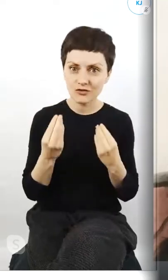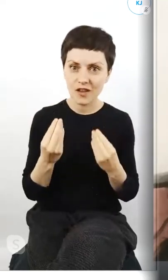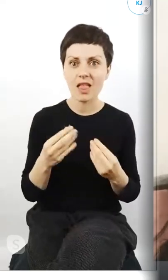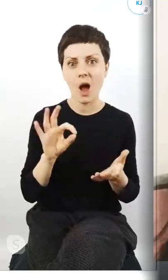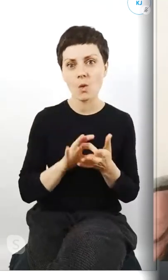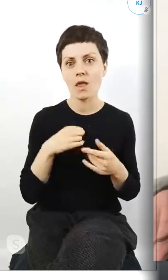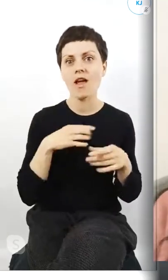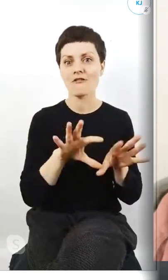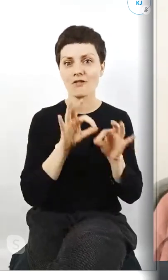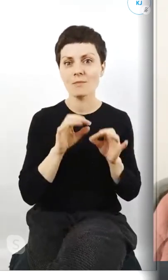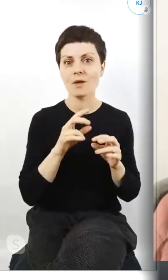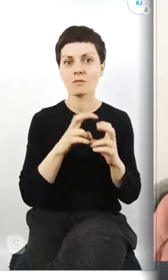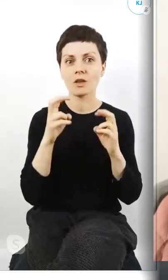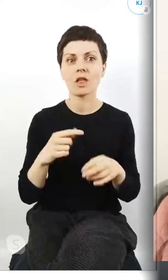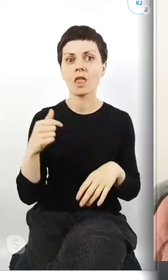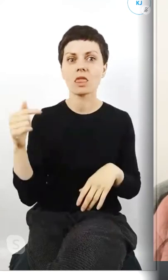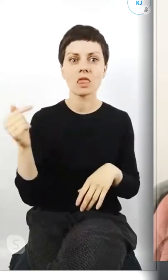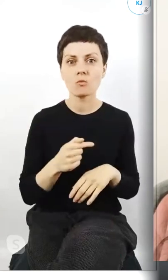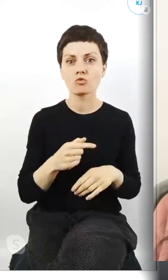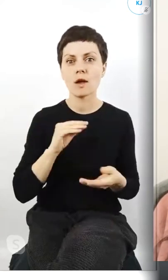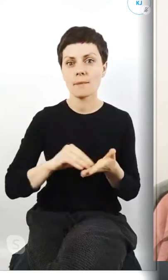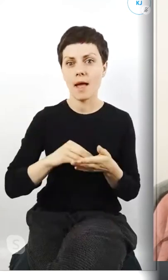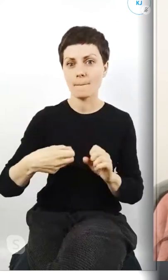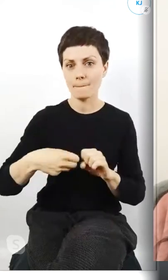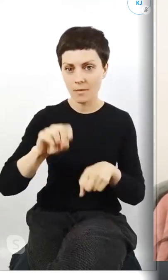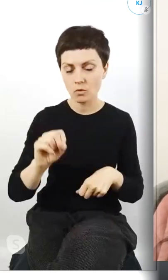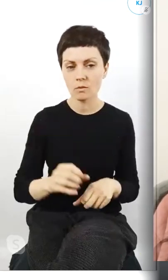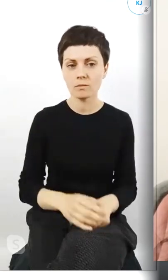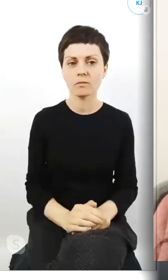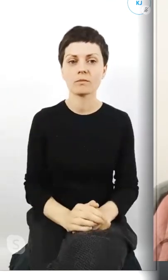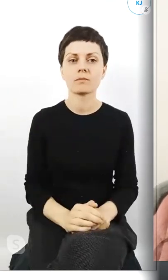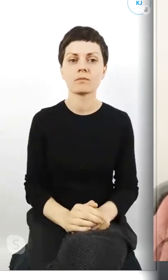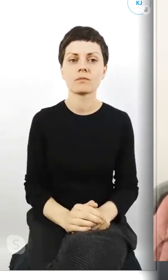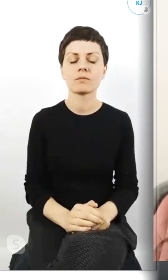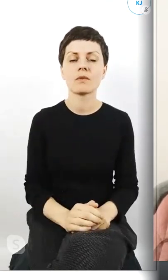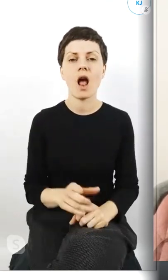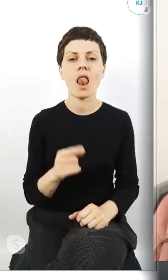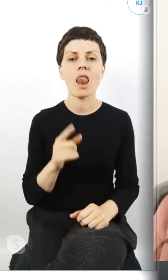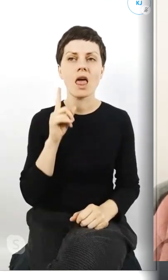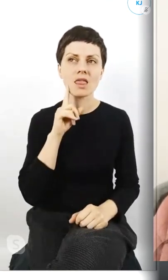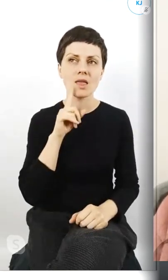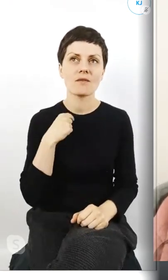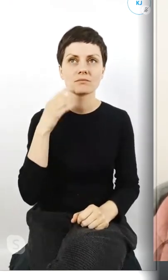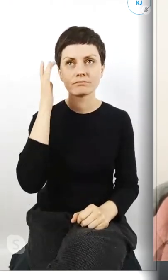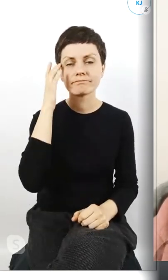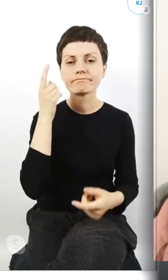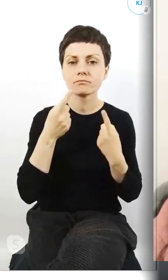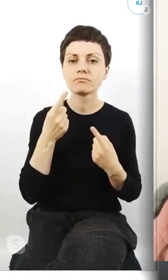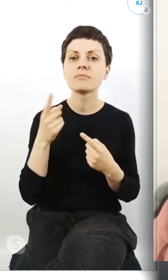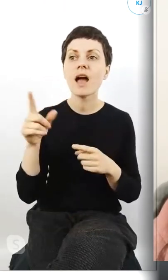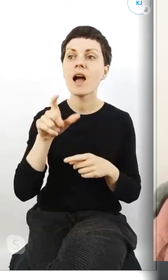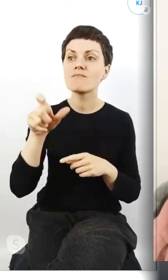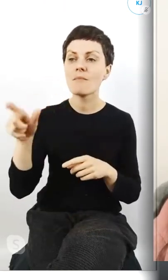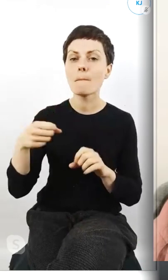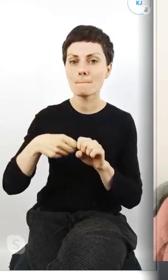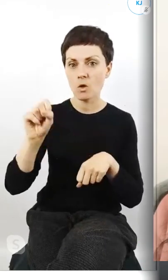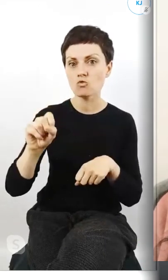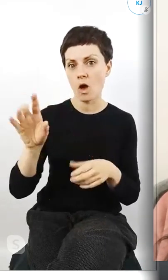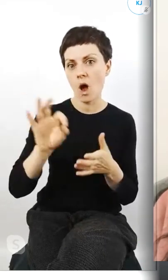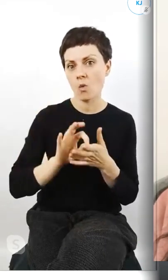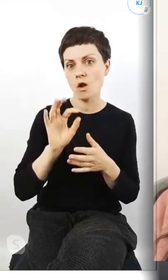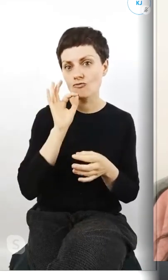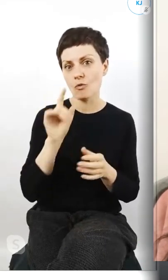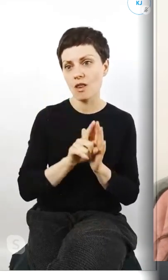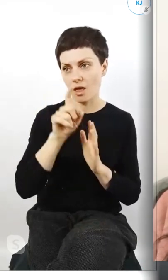tę szkołę i nie muszę w tym roku pisać matury, ale uważam, że koniec końców właśnie maturzystom dobrze to się wszystko w tym roku potoczyło.